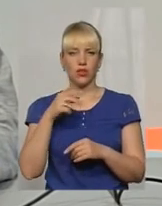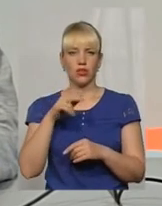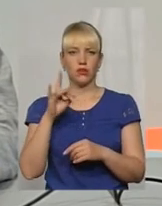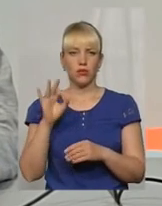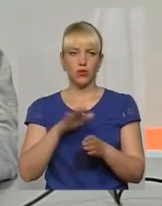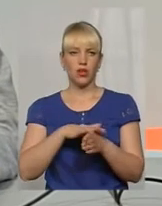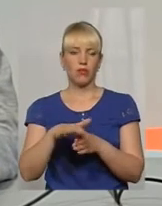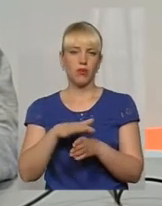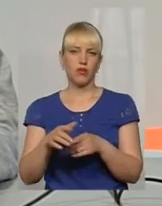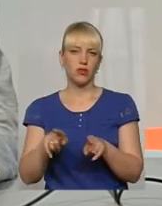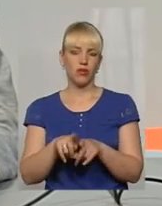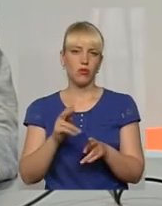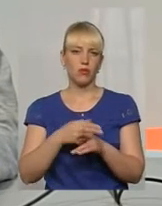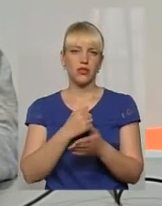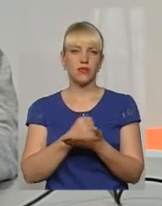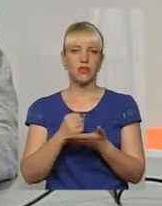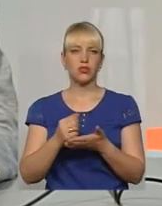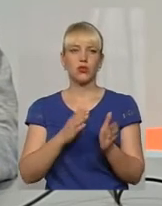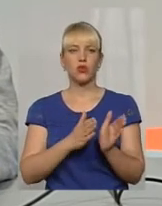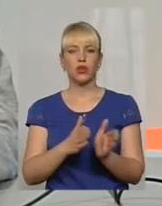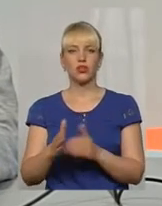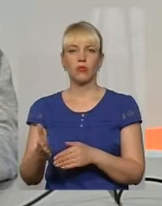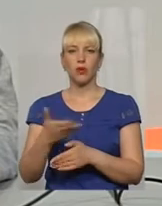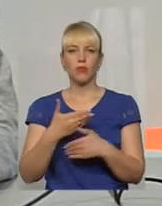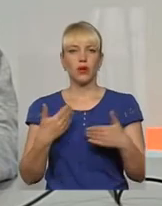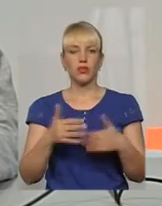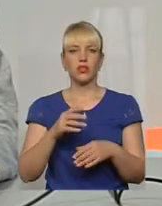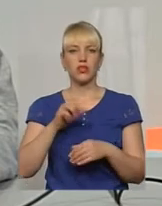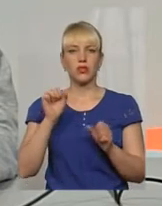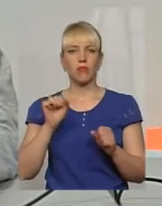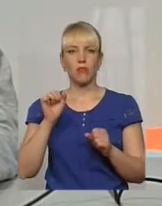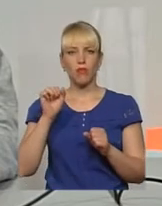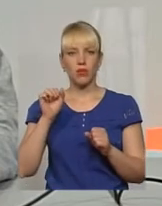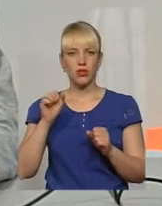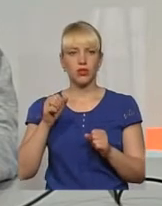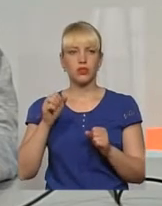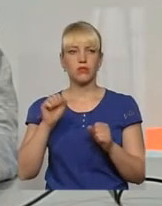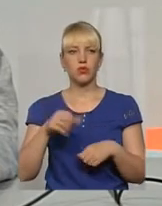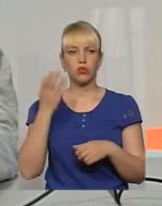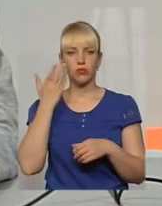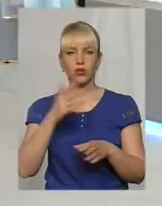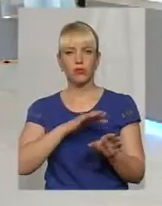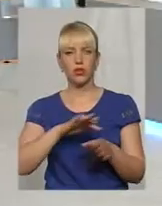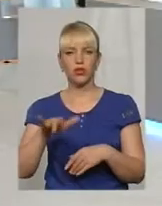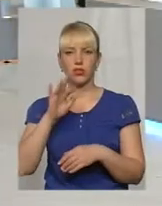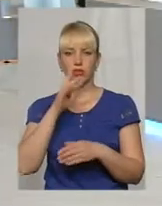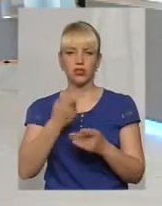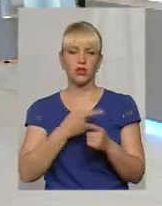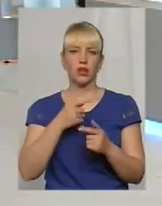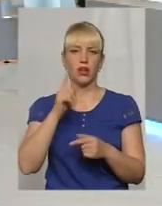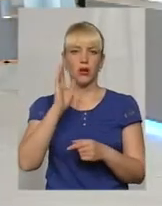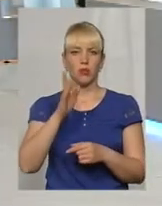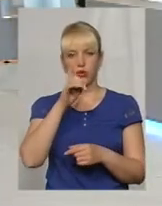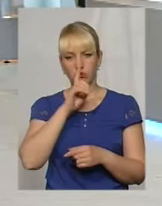наповнення такого безвізового режиму ми вже зможемо після того, як сплане певний час, що це буде місяць часу, що це буде